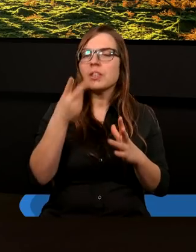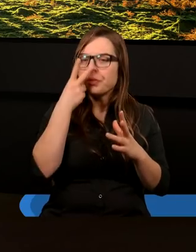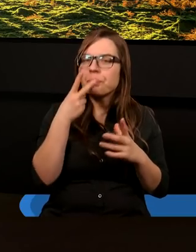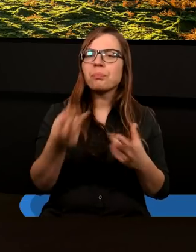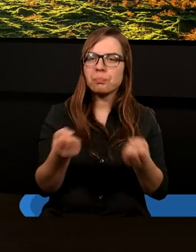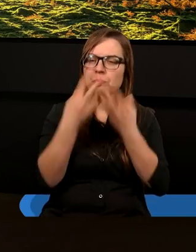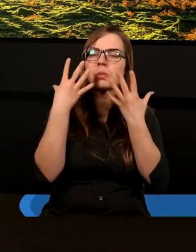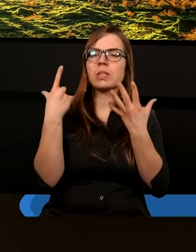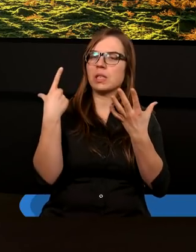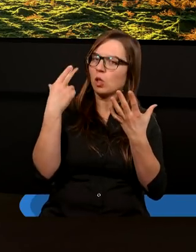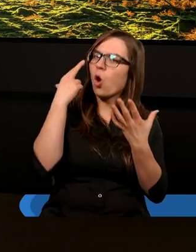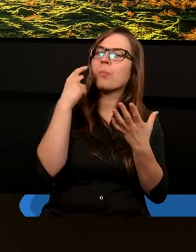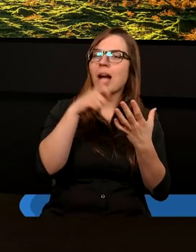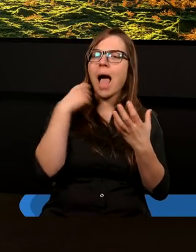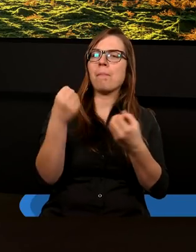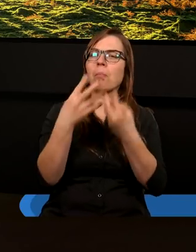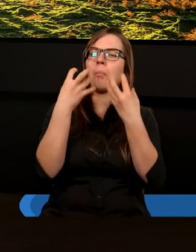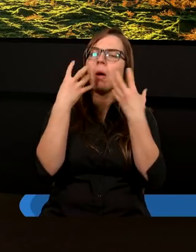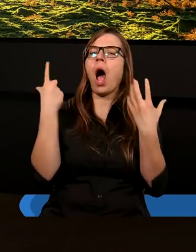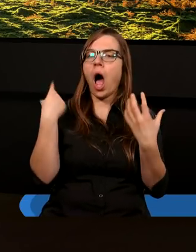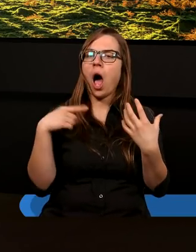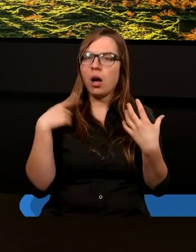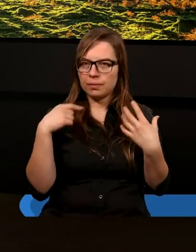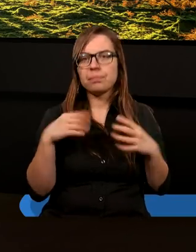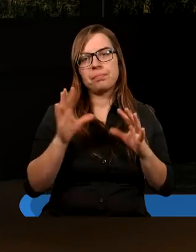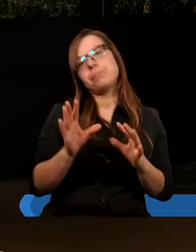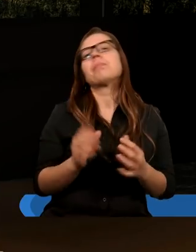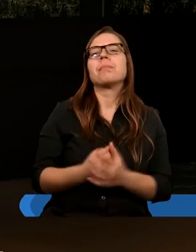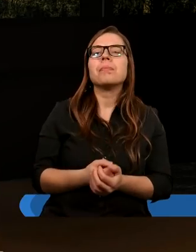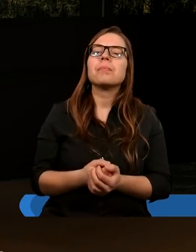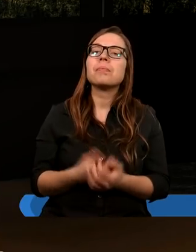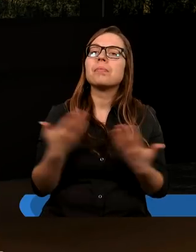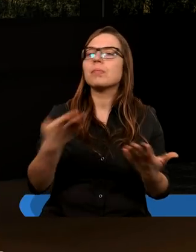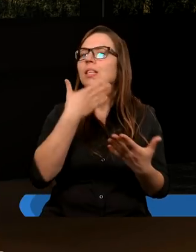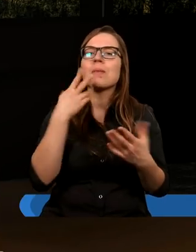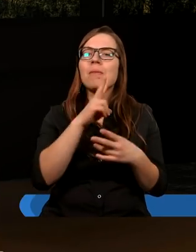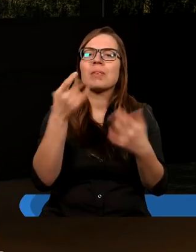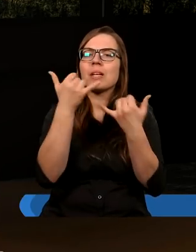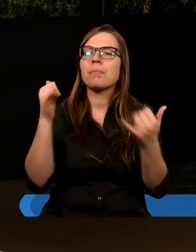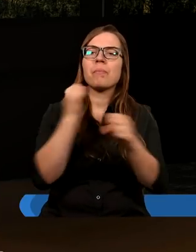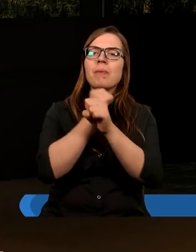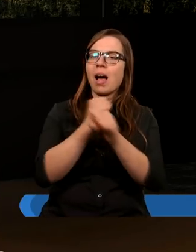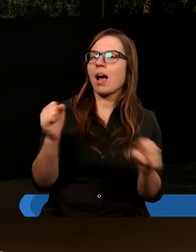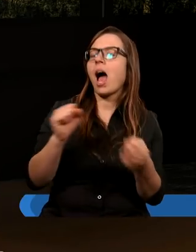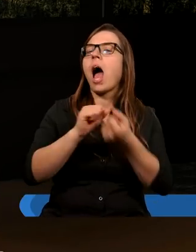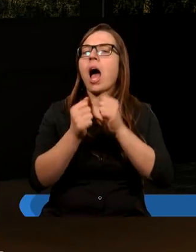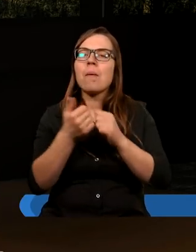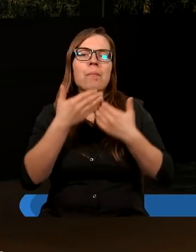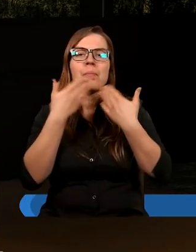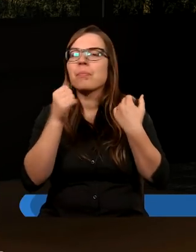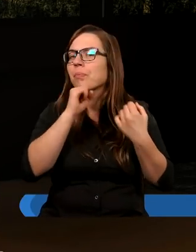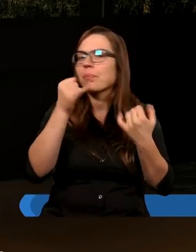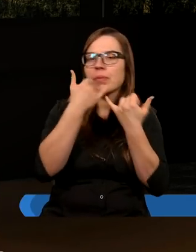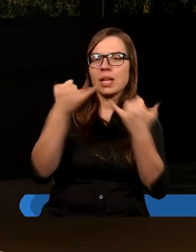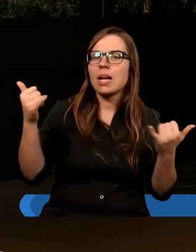Dziejów Apostolskich. Tutaj z czwartego rozdziału, werset dwunasty. Nie ma w nikim innym zbawienia, albowiem nie ma